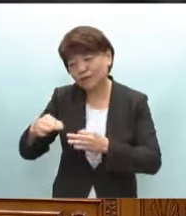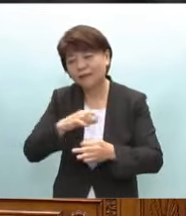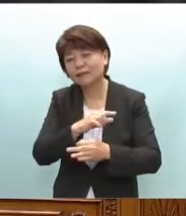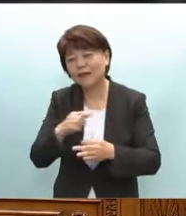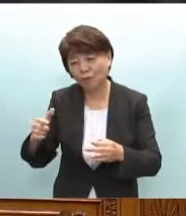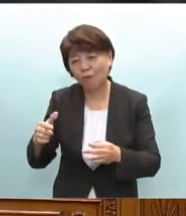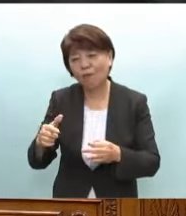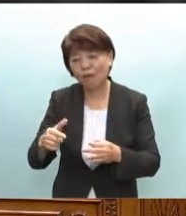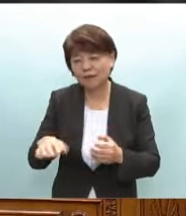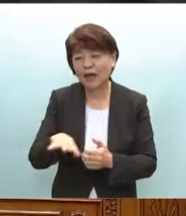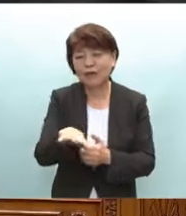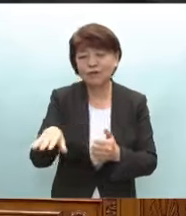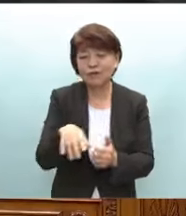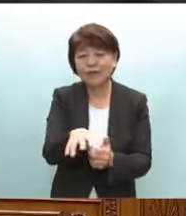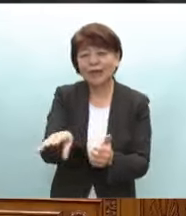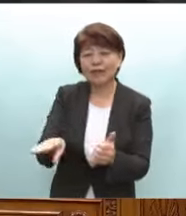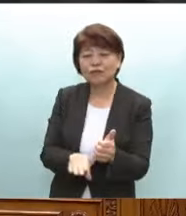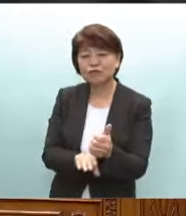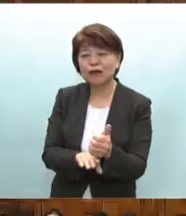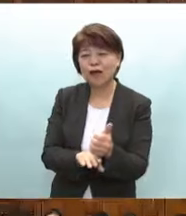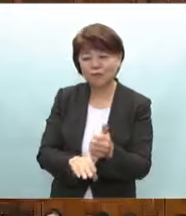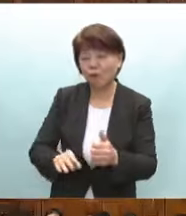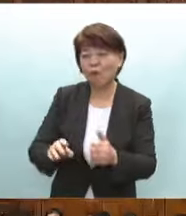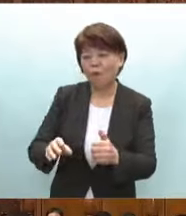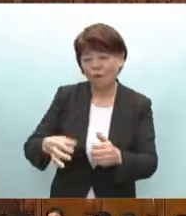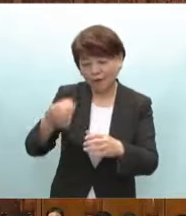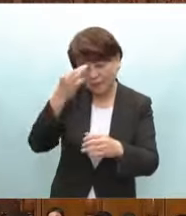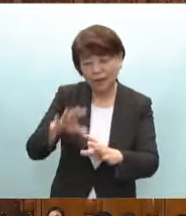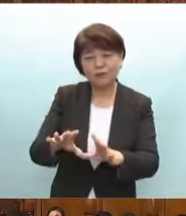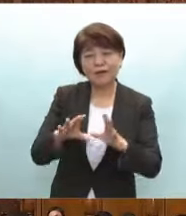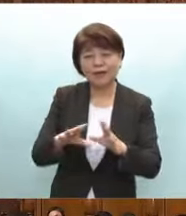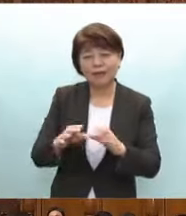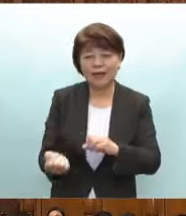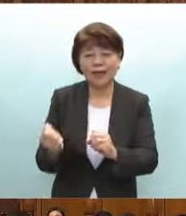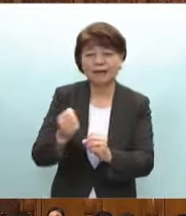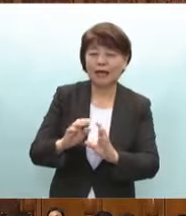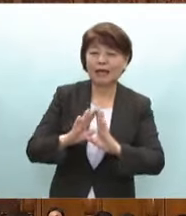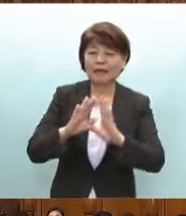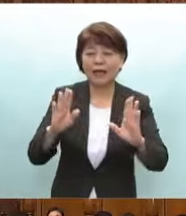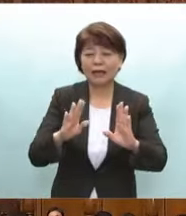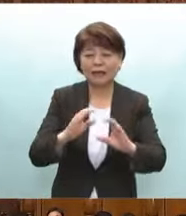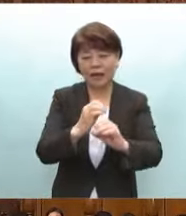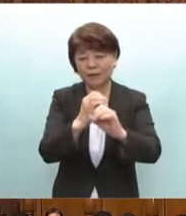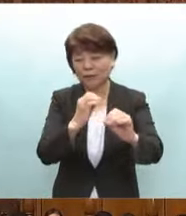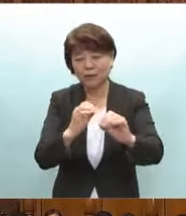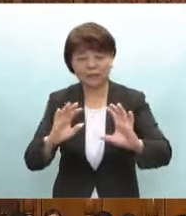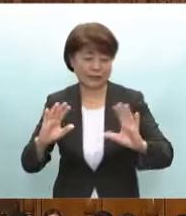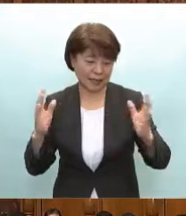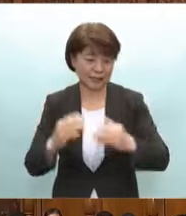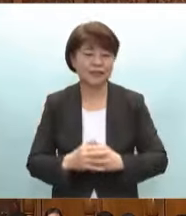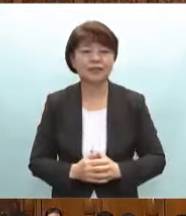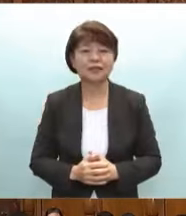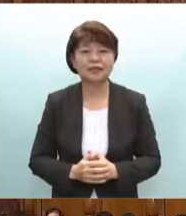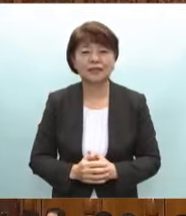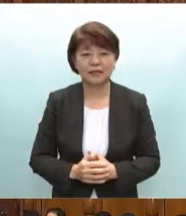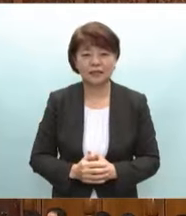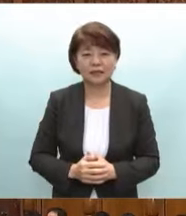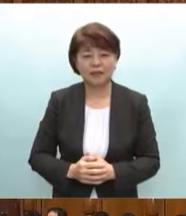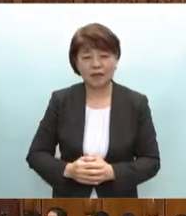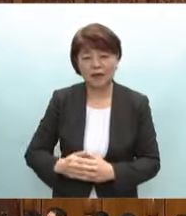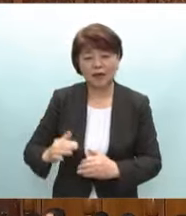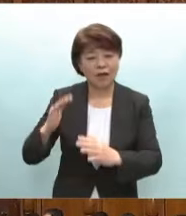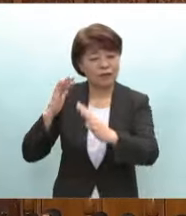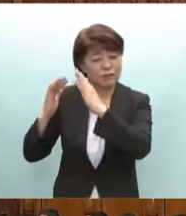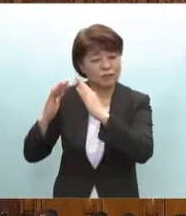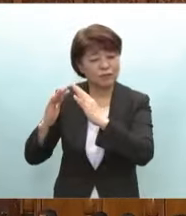周辺インフラへの重大な被害により再開の見通しも立たないところも多く出ています大きな風評被害も